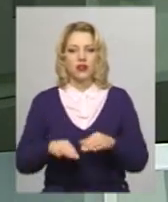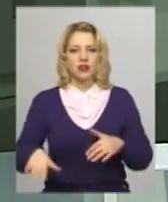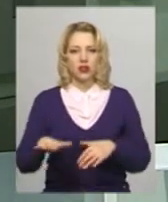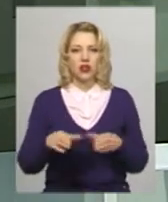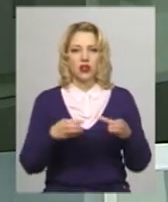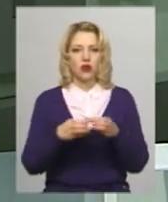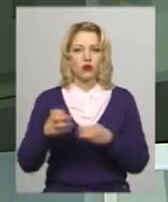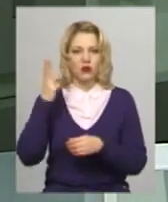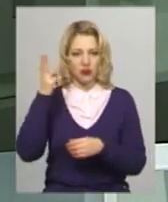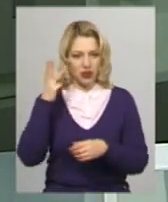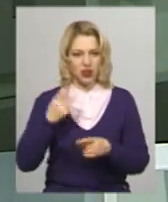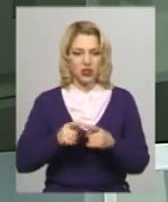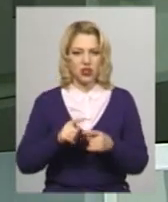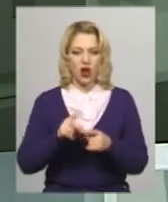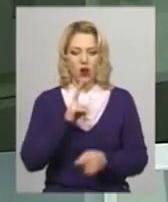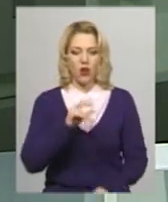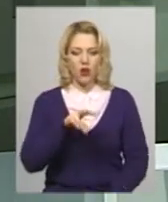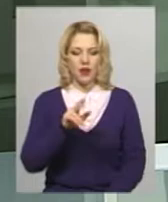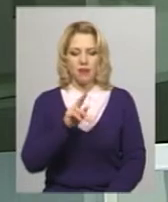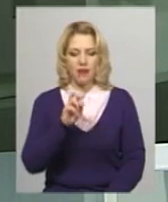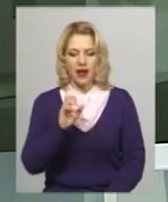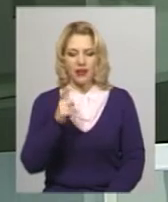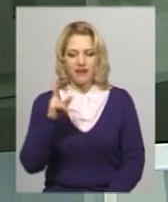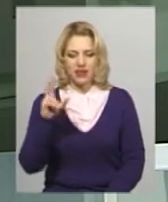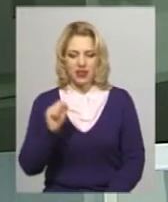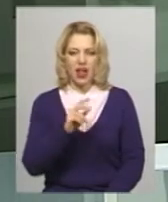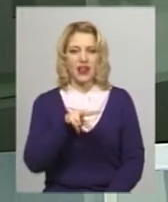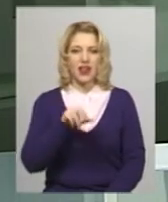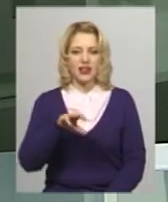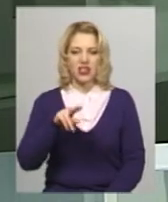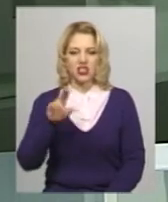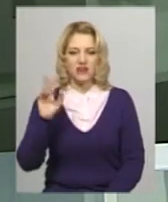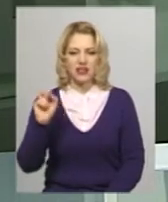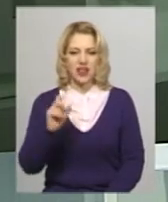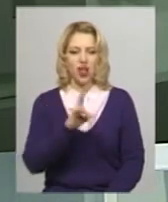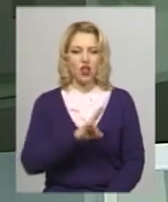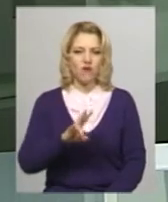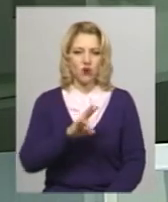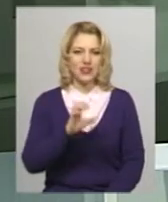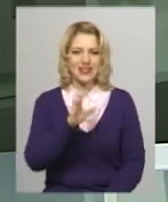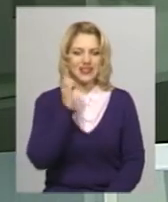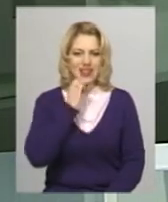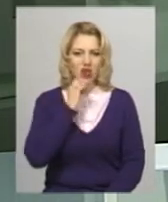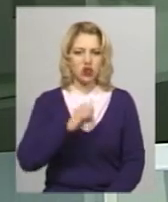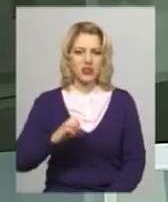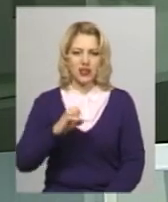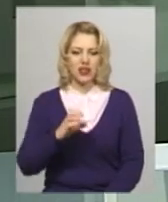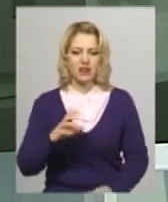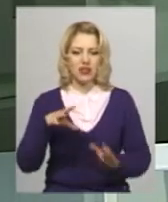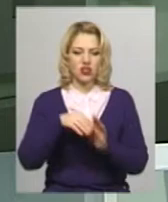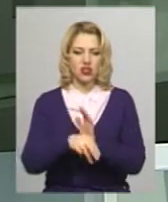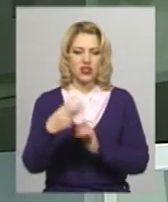громад Хмельниччини – Колибаївська, Литичівська, Лісогринівецька, Новоушицька та Старосинявська – у числі 30